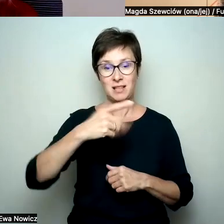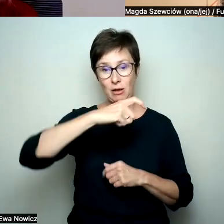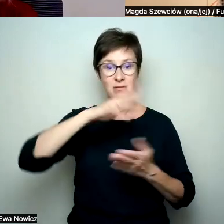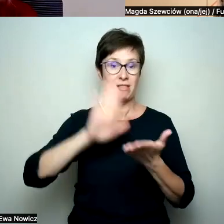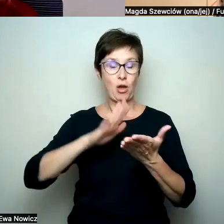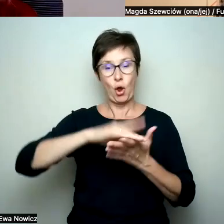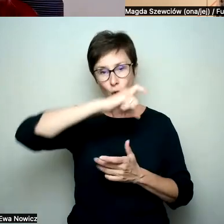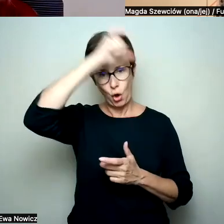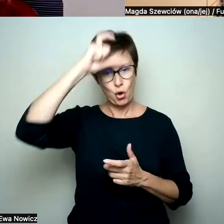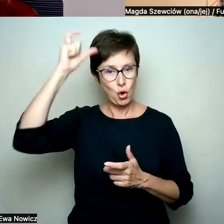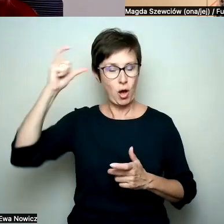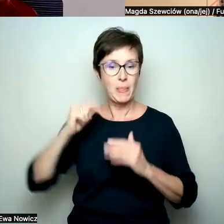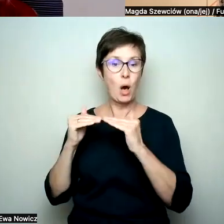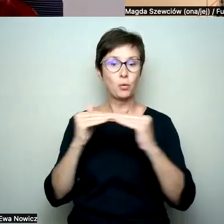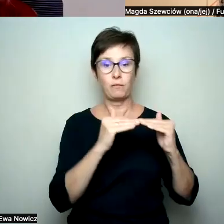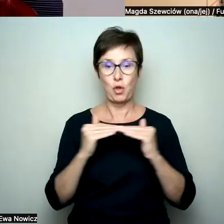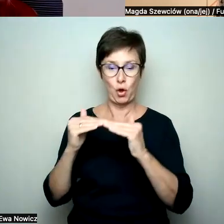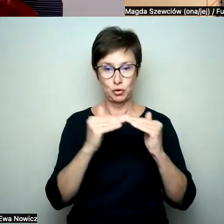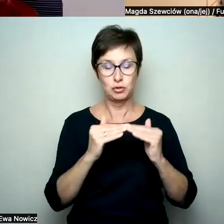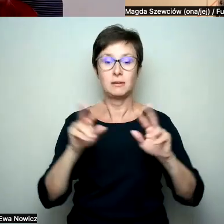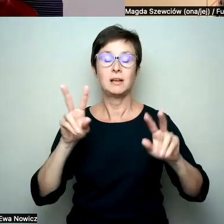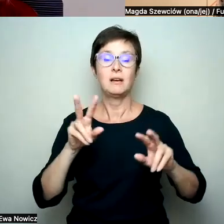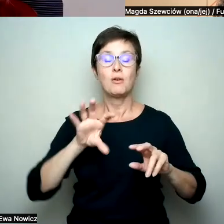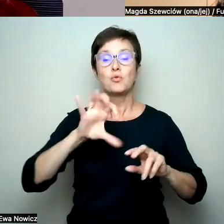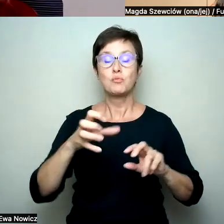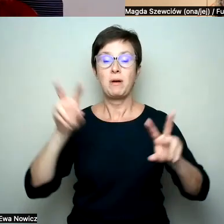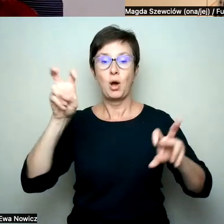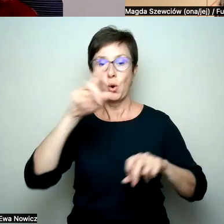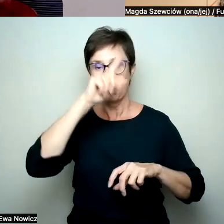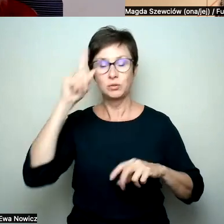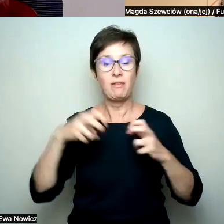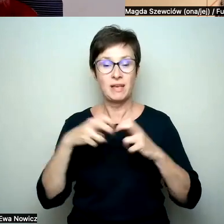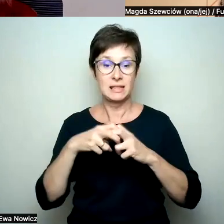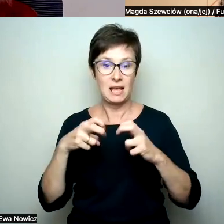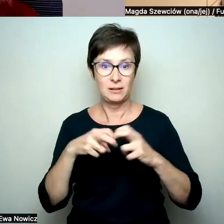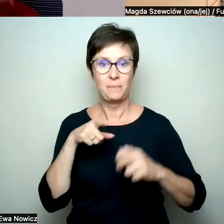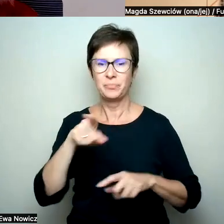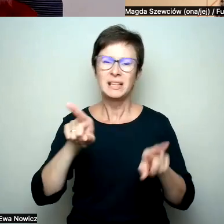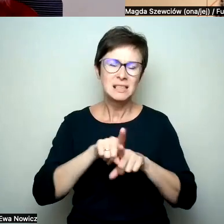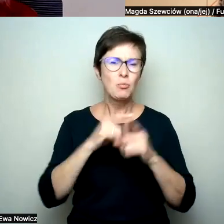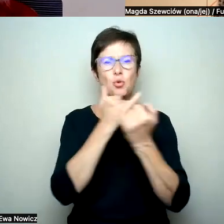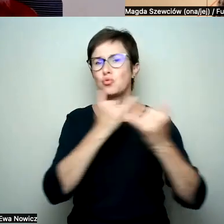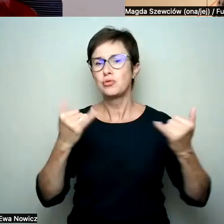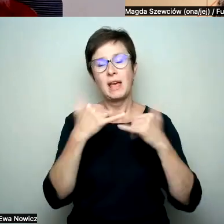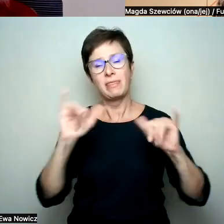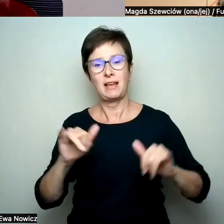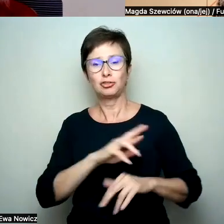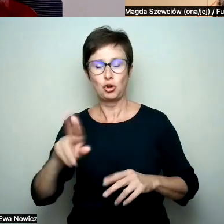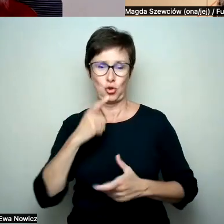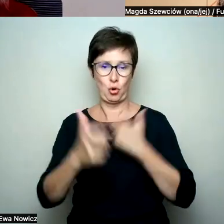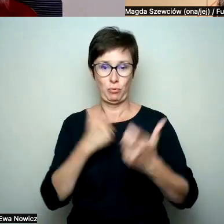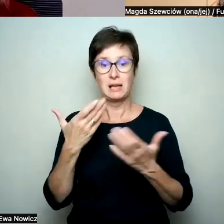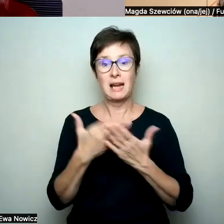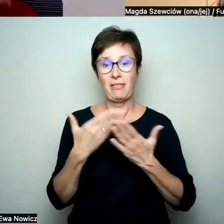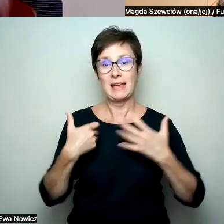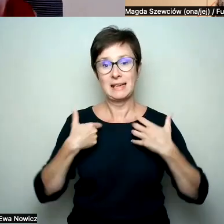w kategorii ludzi internetu. I tam jest jeszcze mnóstwo innych rzeczy, które zrobiłaś. I to jest to, o czym chciałabym, żebyśmy